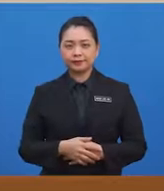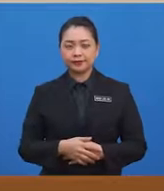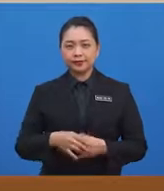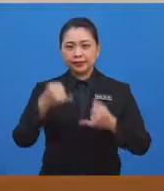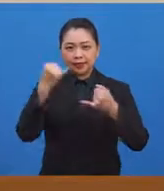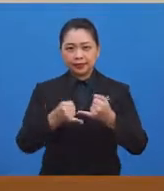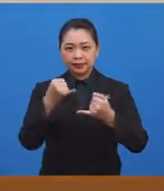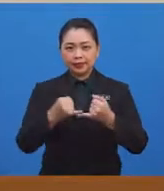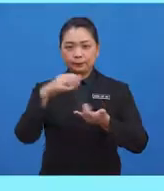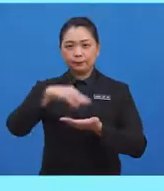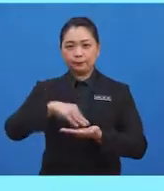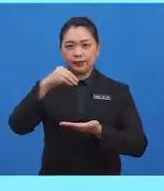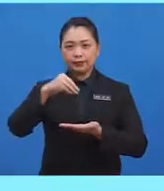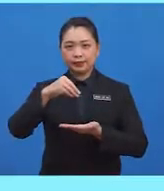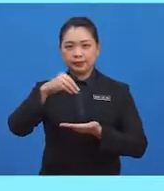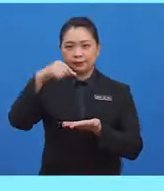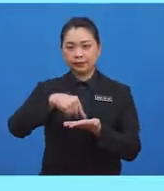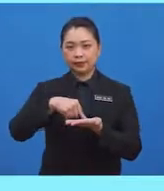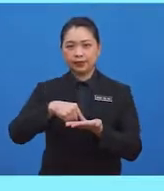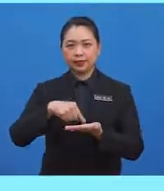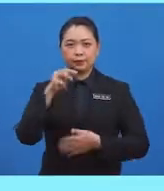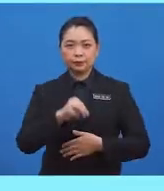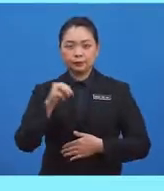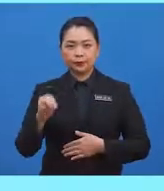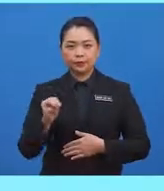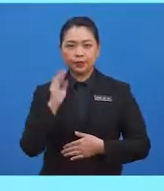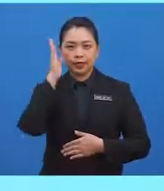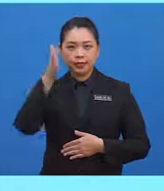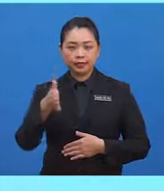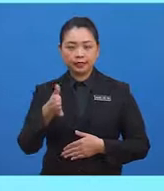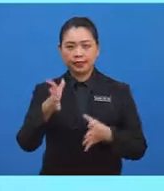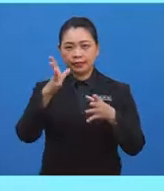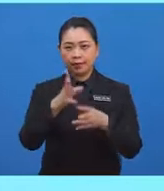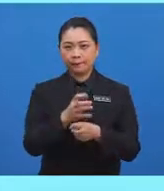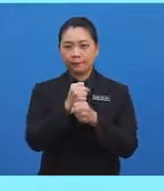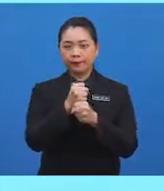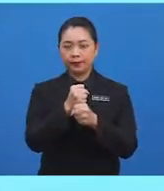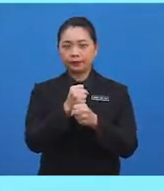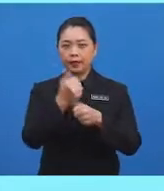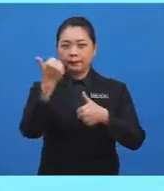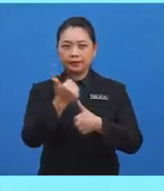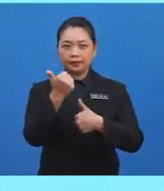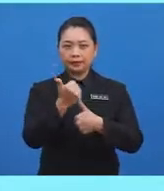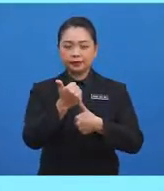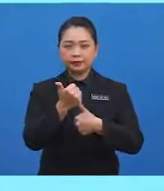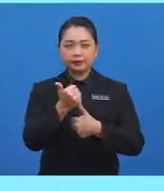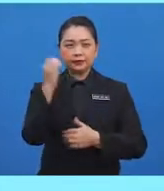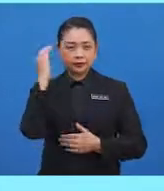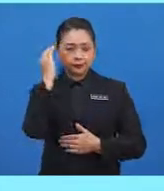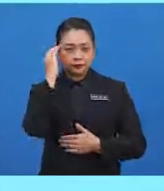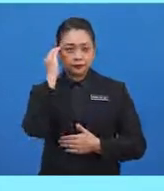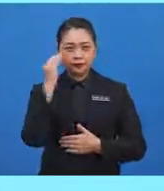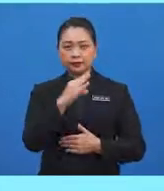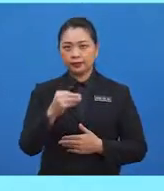akhir pembelajaran ini, murid-murid akan dapat yang pertama, mengenal